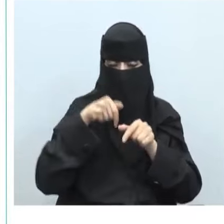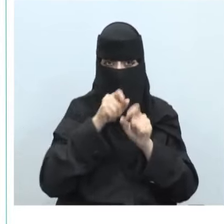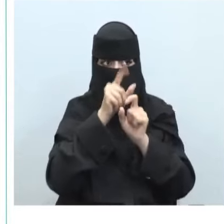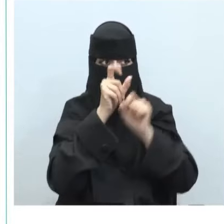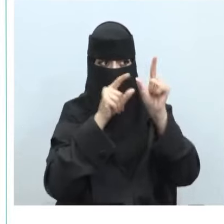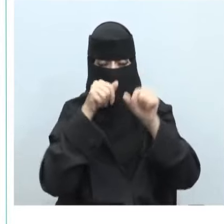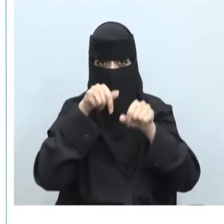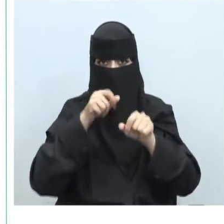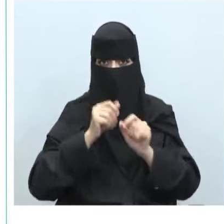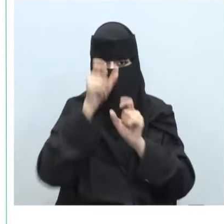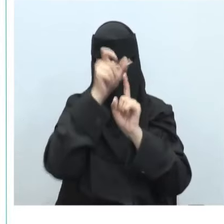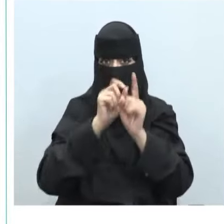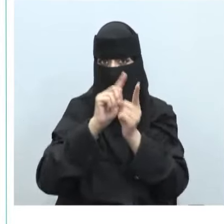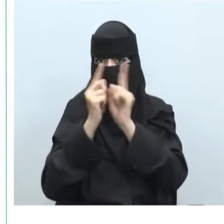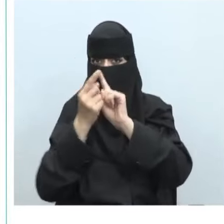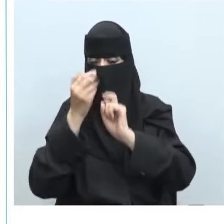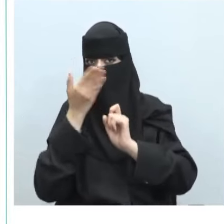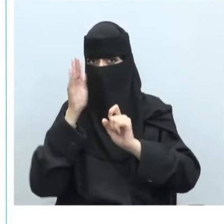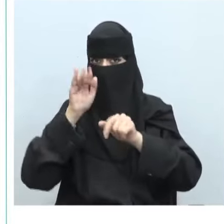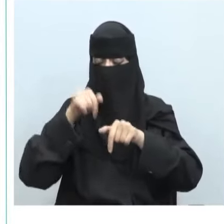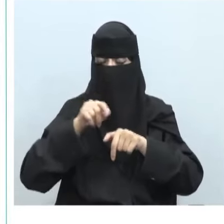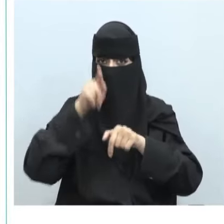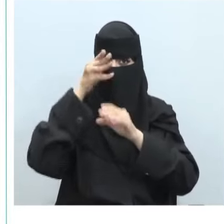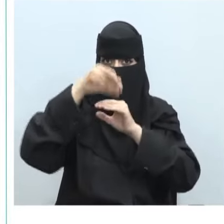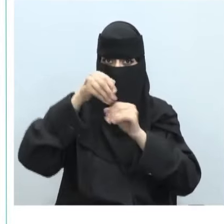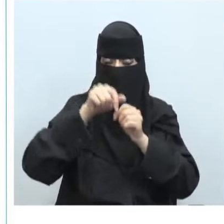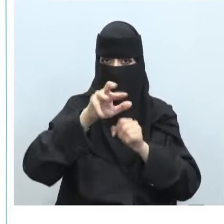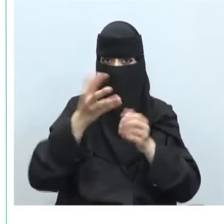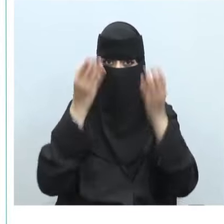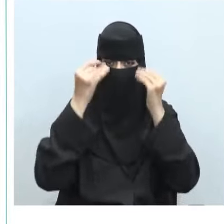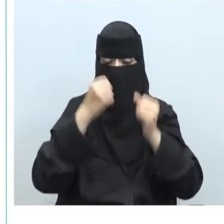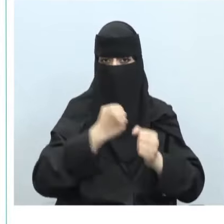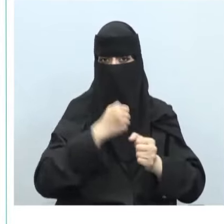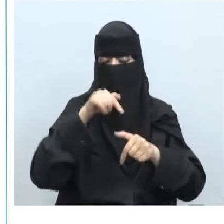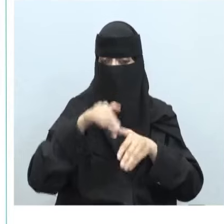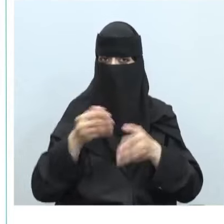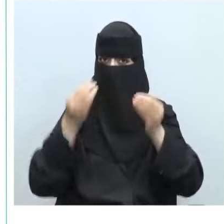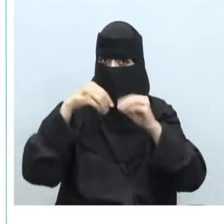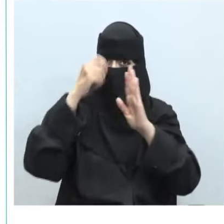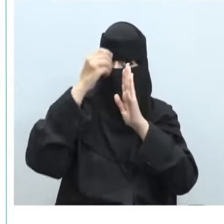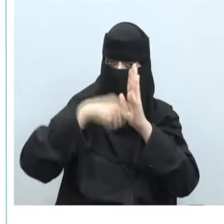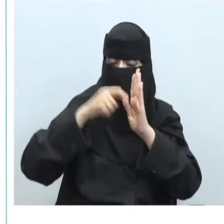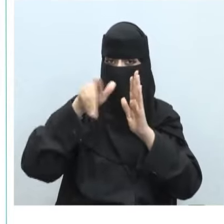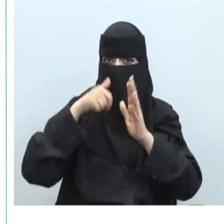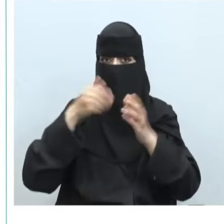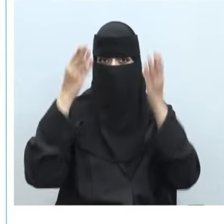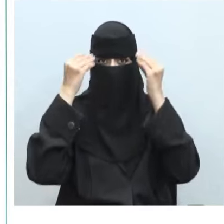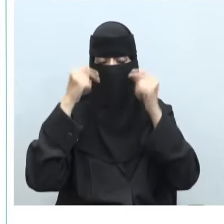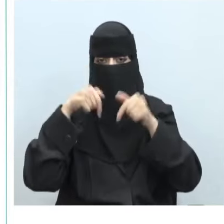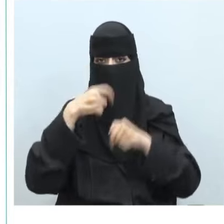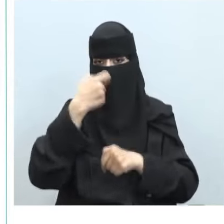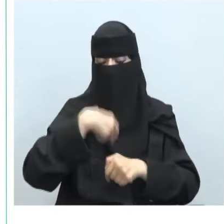الإنترنت، انتحال الشخصية، انتهاك الخصوصية كما يتضمن أيضاً أحكام لحماية البيانات